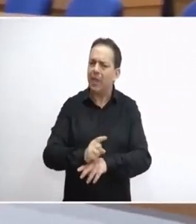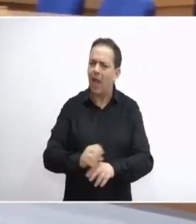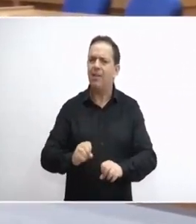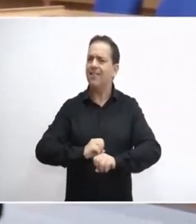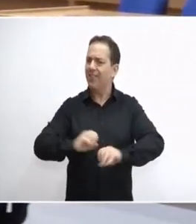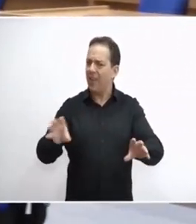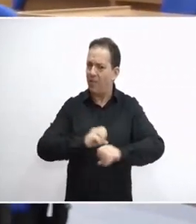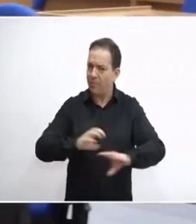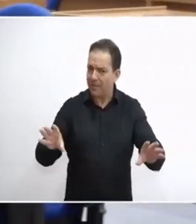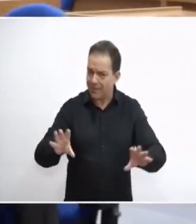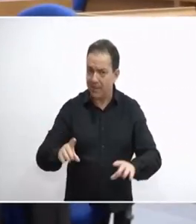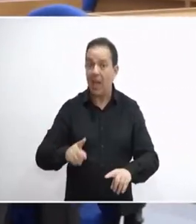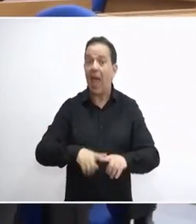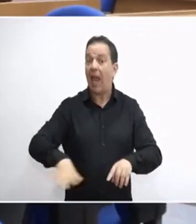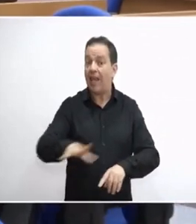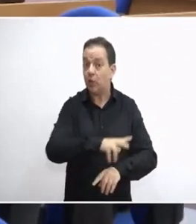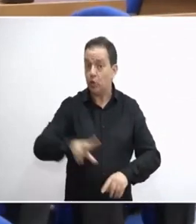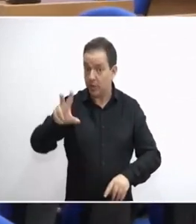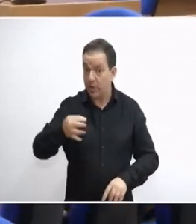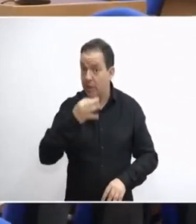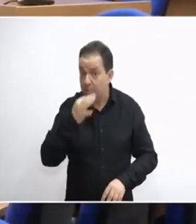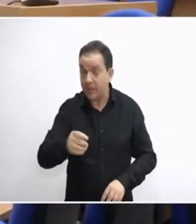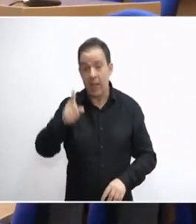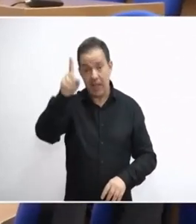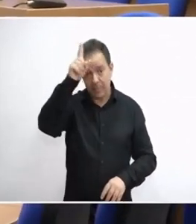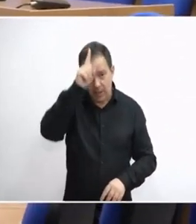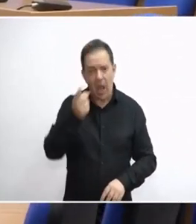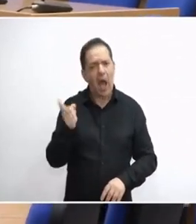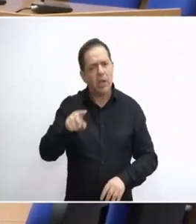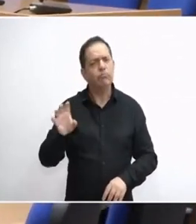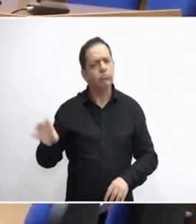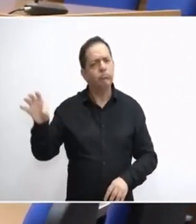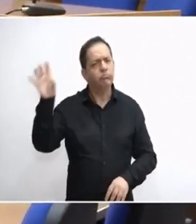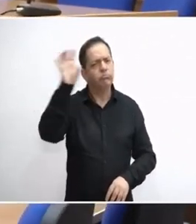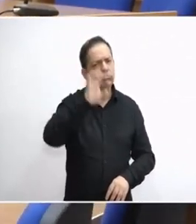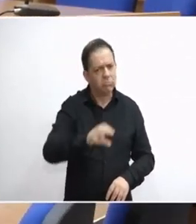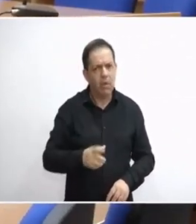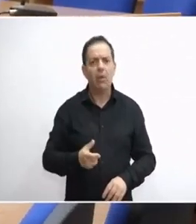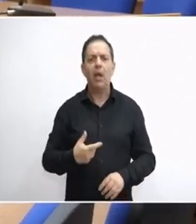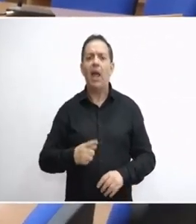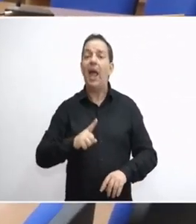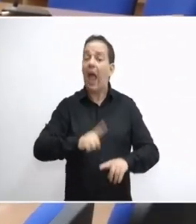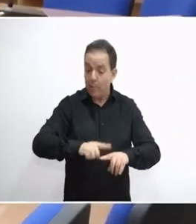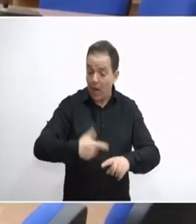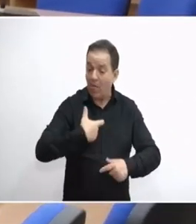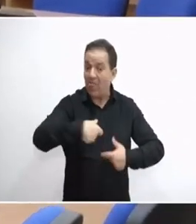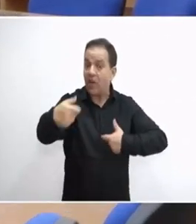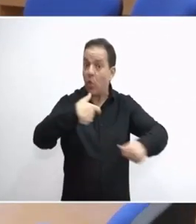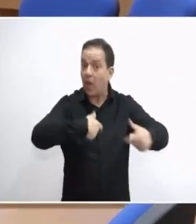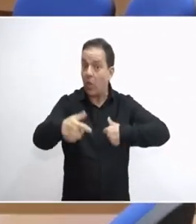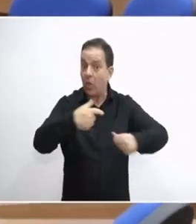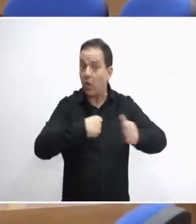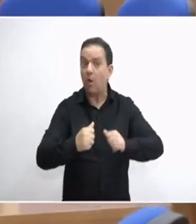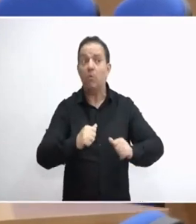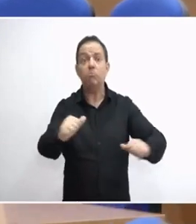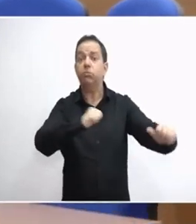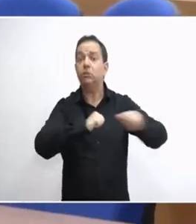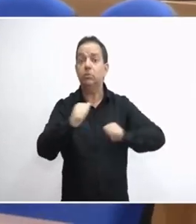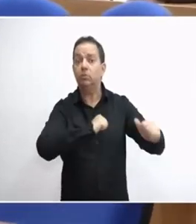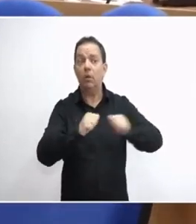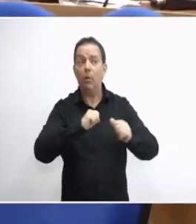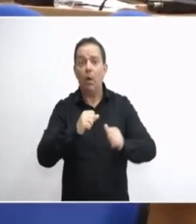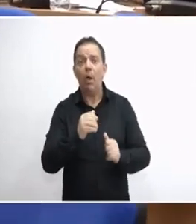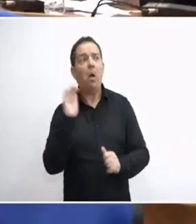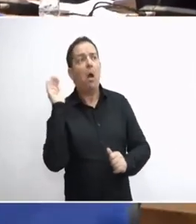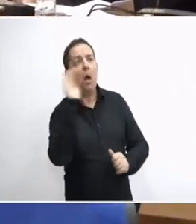να πω, της Ελλήνων Συνέλευσης αναφέρθηκε ότι η Γερμανία αλλά και άλλες χώρες έχουν δανειστεί από την Ελλάδα και δεν έχει απαιτηθεί η επιστροφή τους